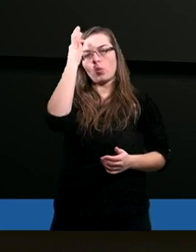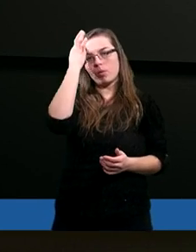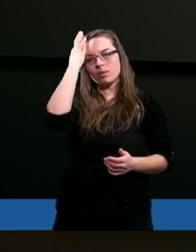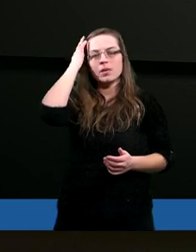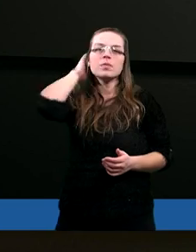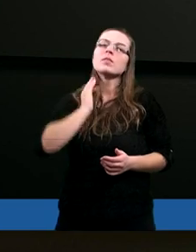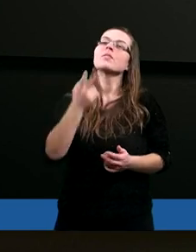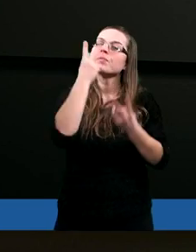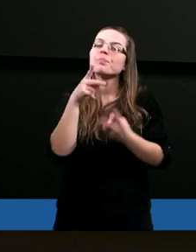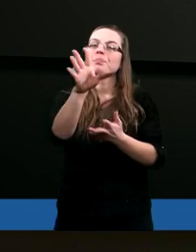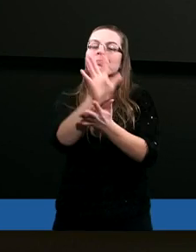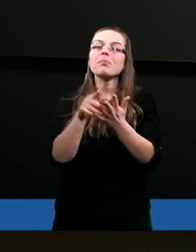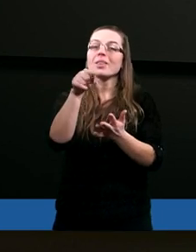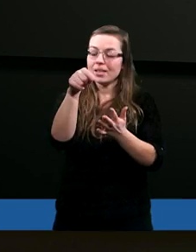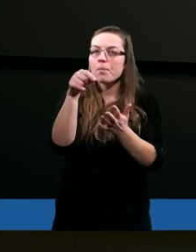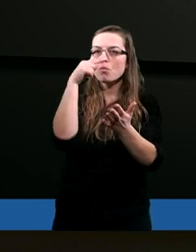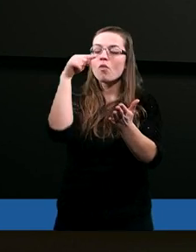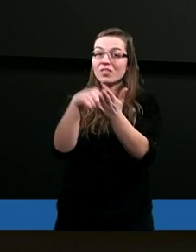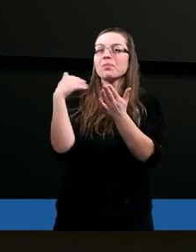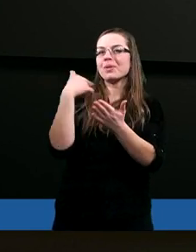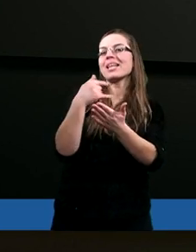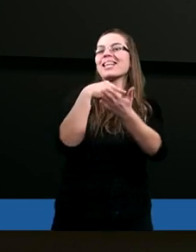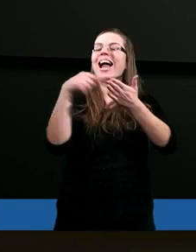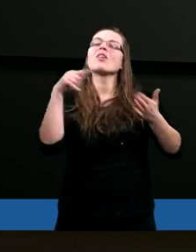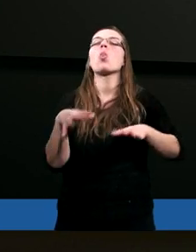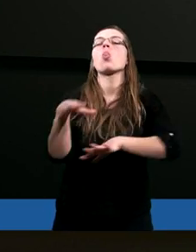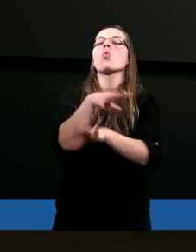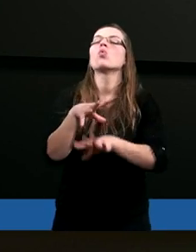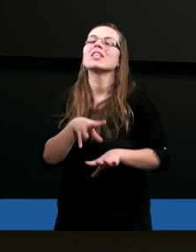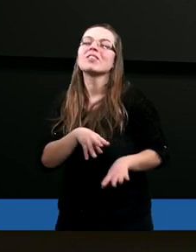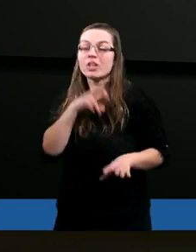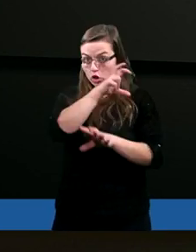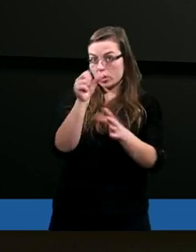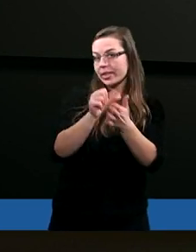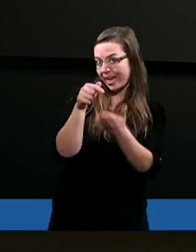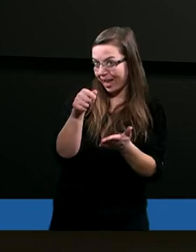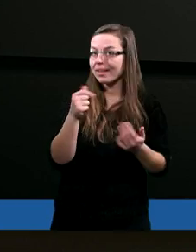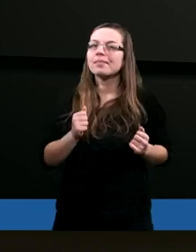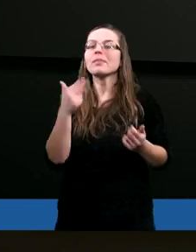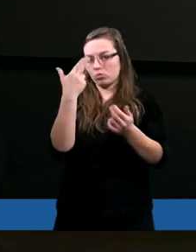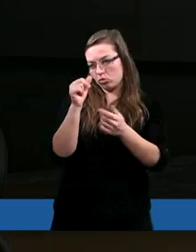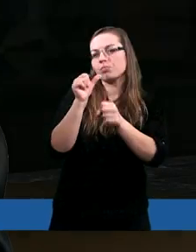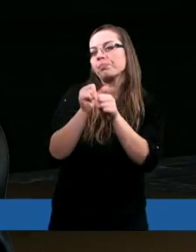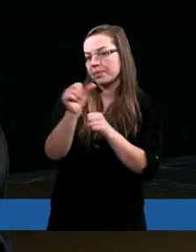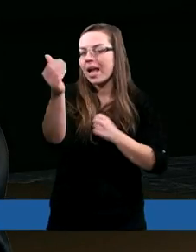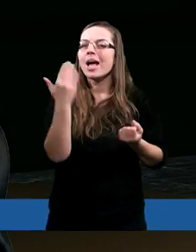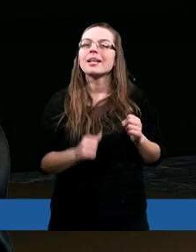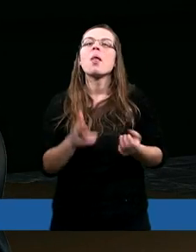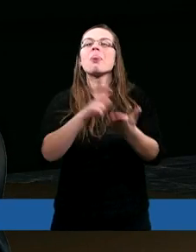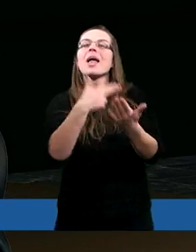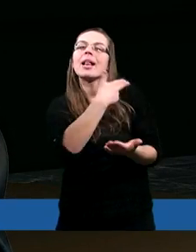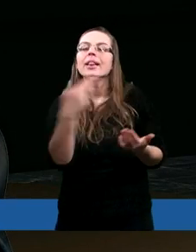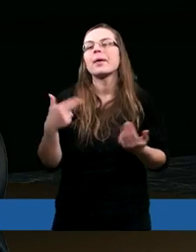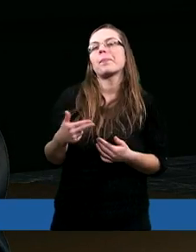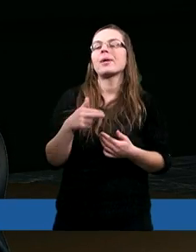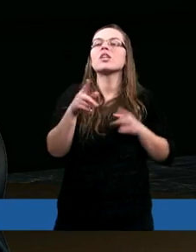Czy tam też powinien być zaznaczony Duch Święty? Czy jest? No jest. Na temat